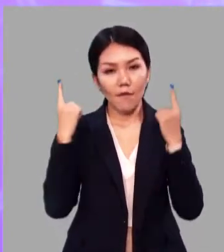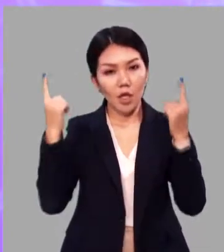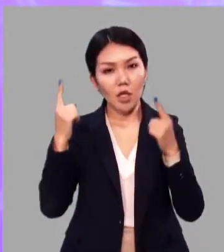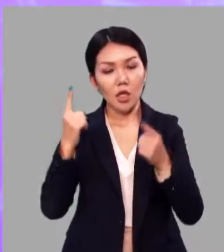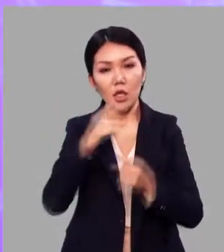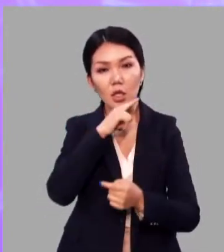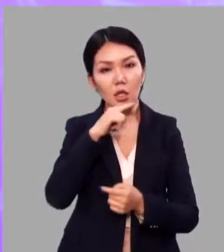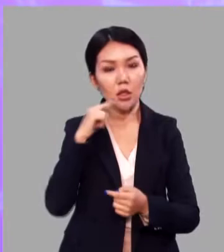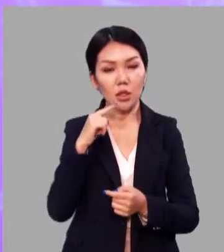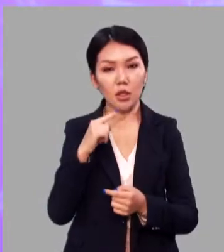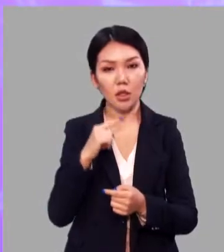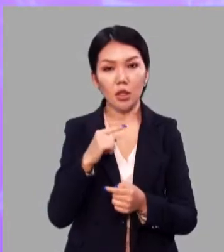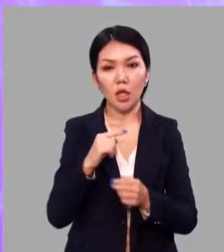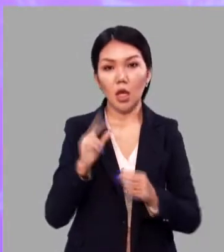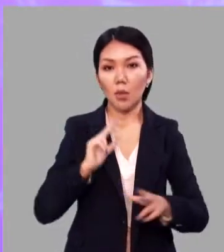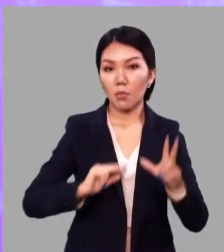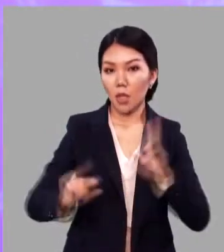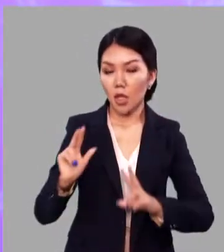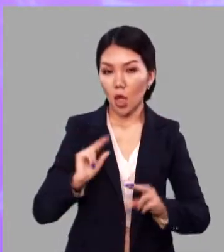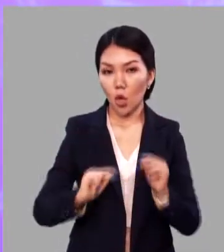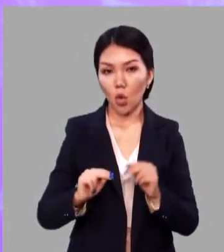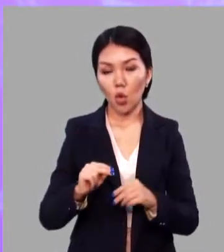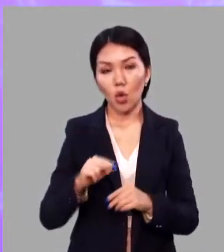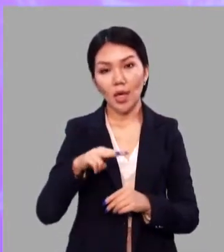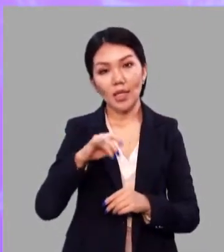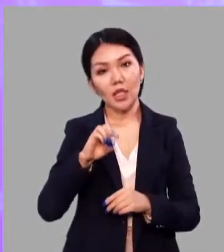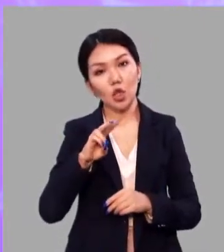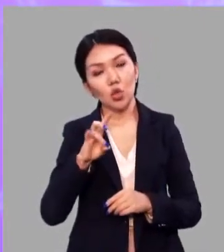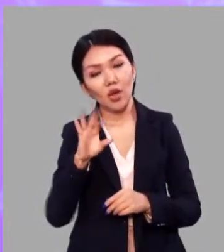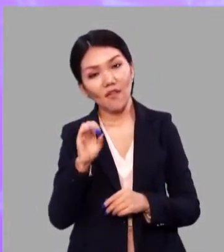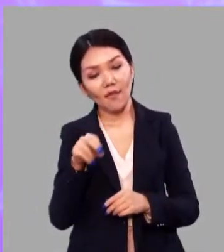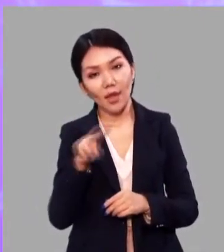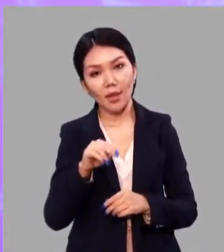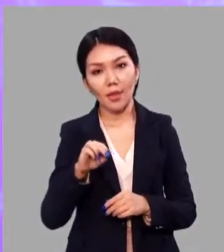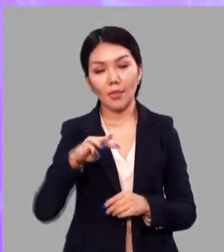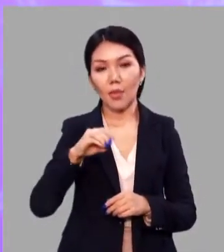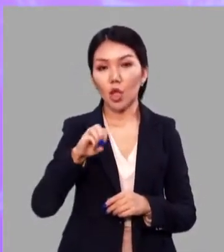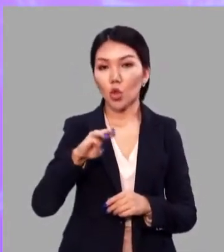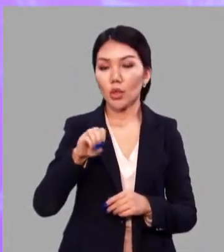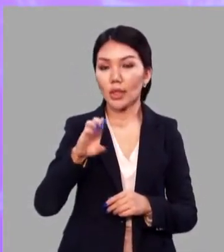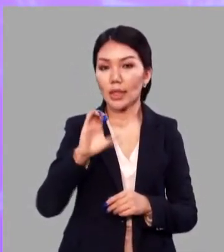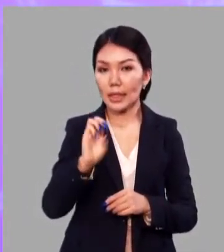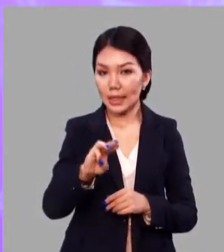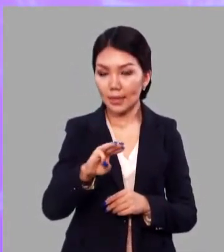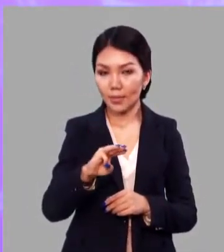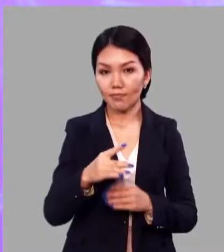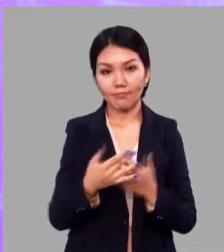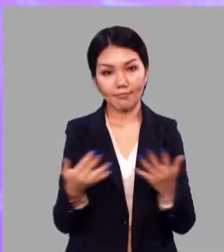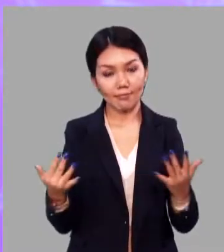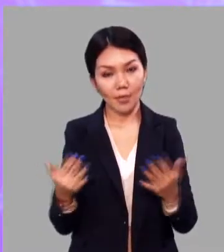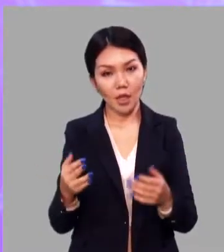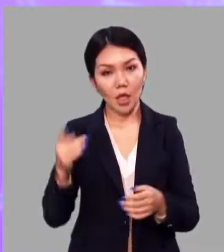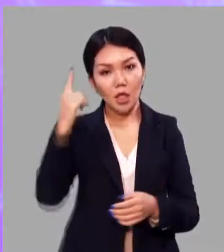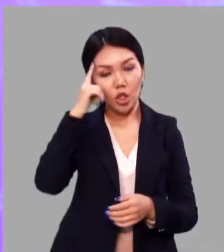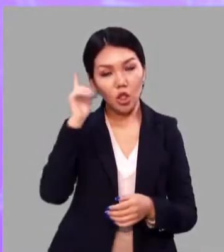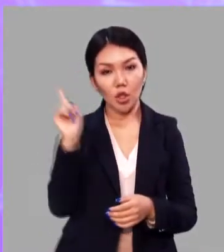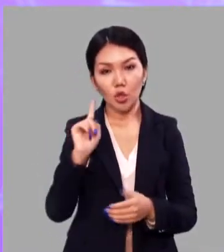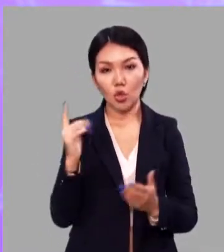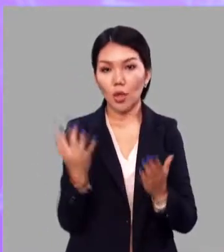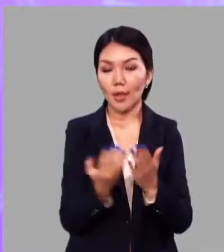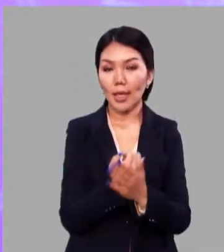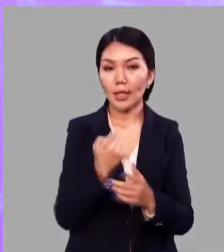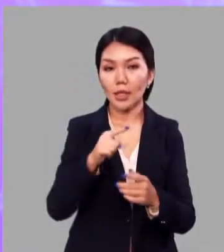педагог, методист, фольклорист, литеровед, считала, что найти